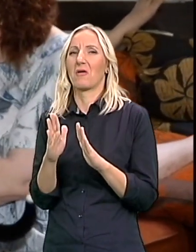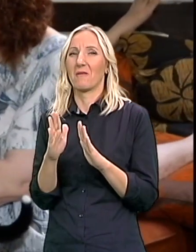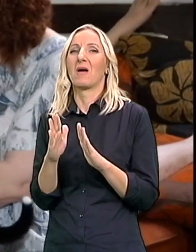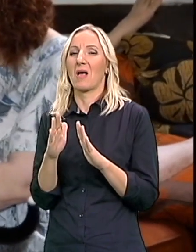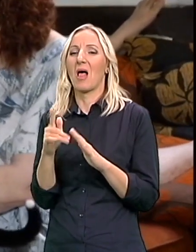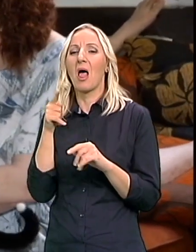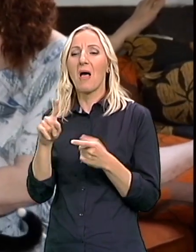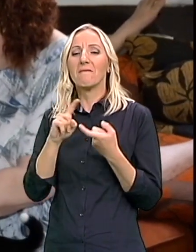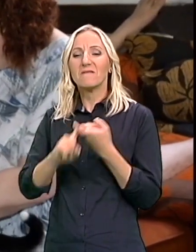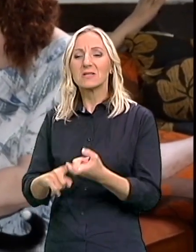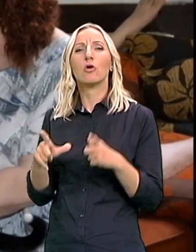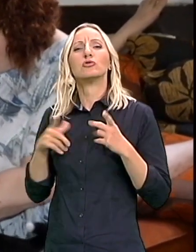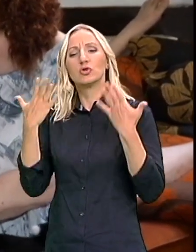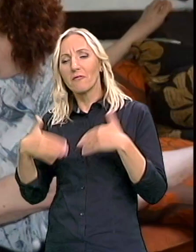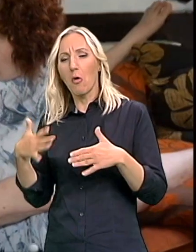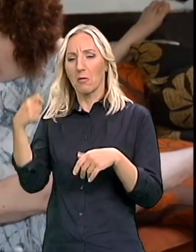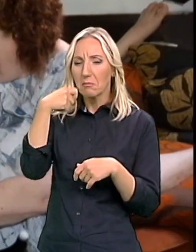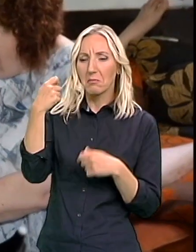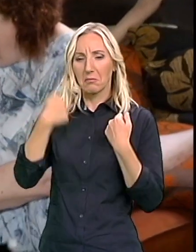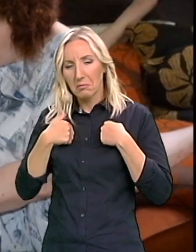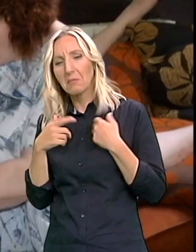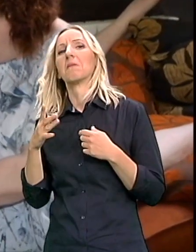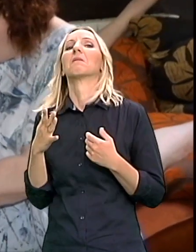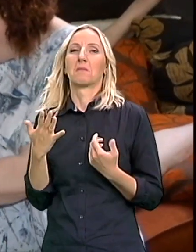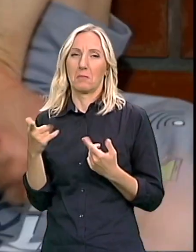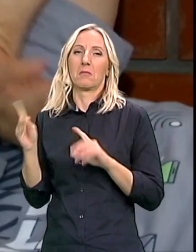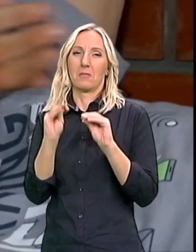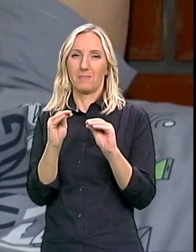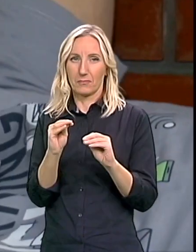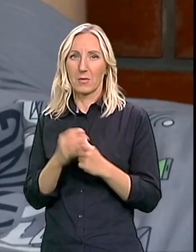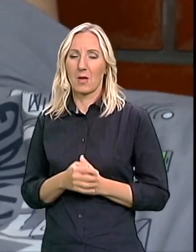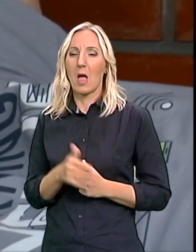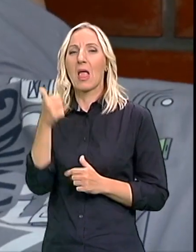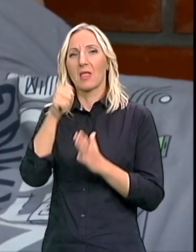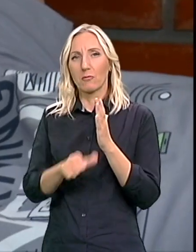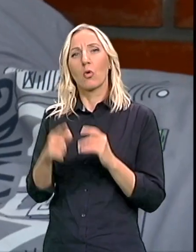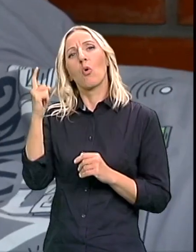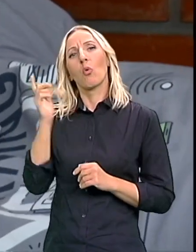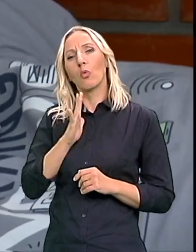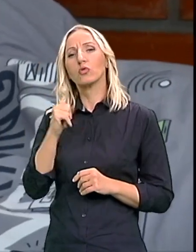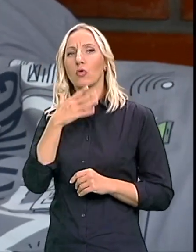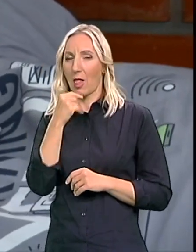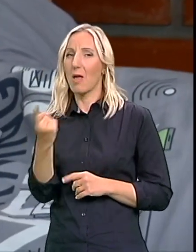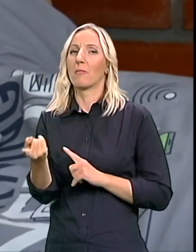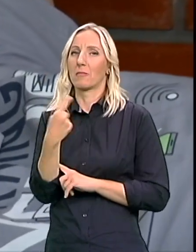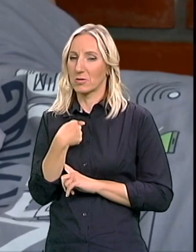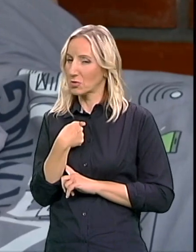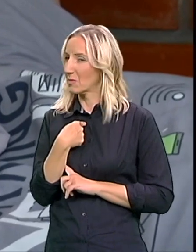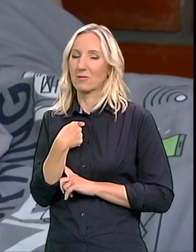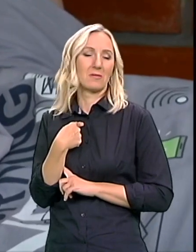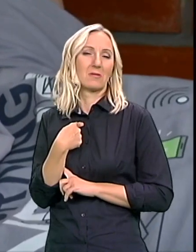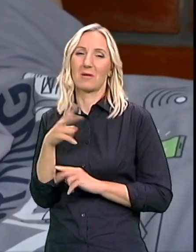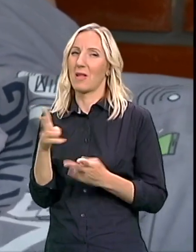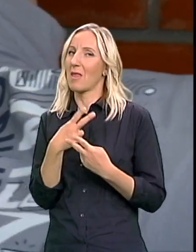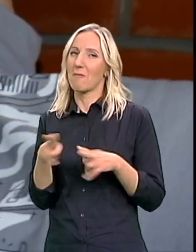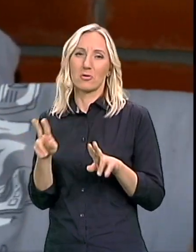životne vještine I jednog trenutka nam je Opet kulturno i lepo rečeno Da oni neće moći da ostanu To oni još šest